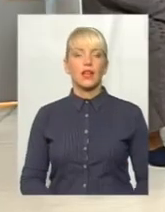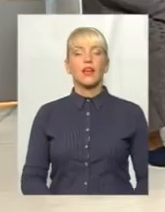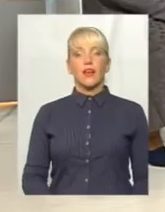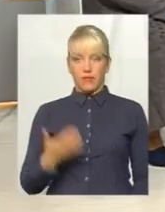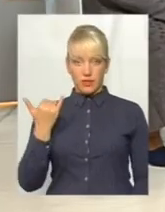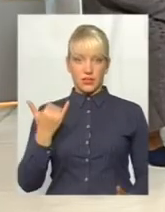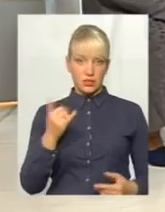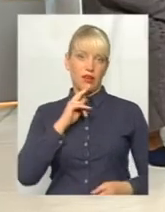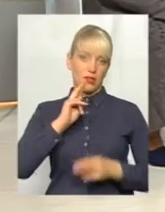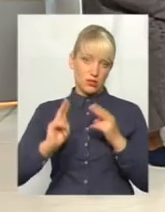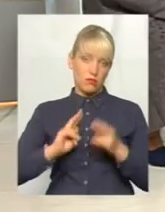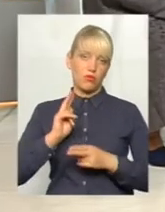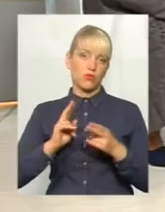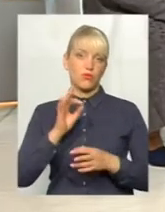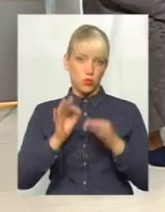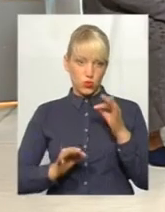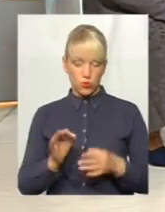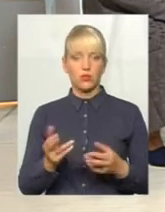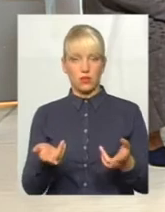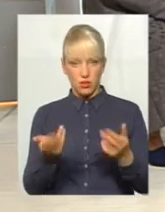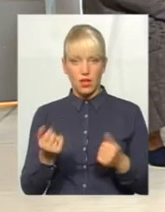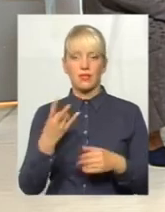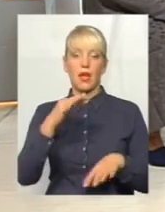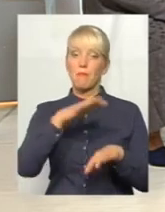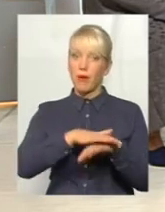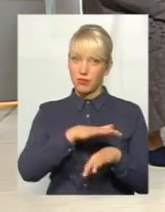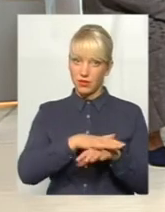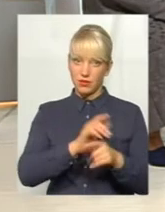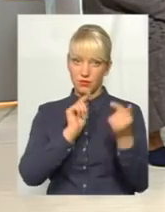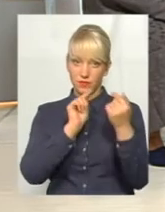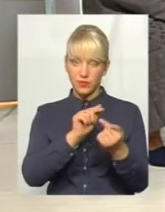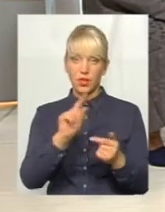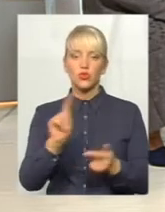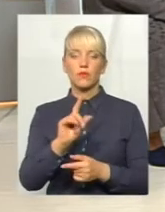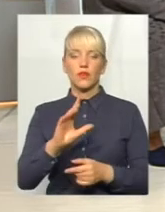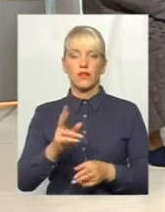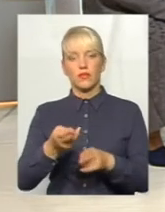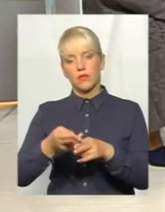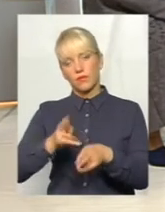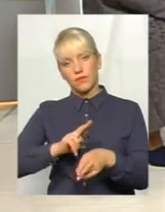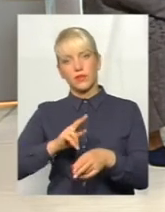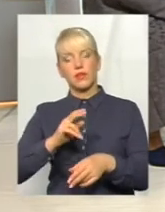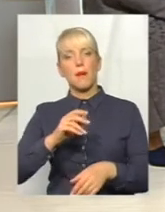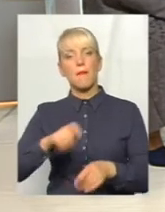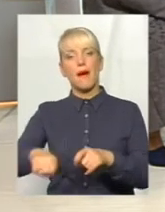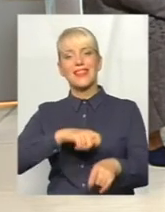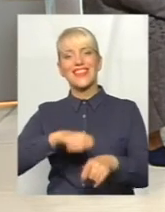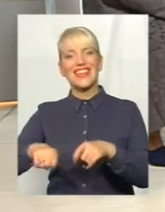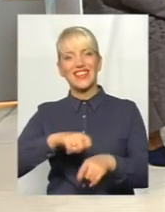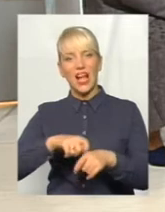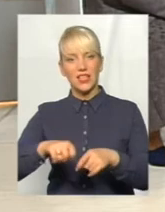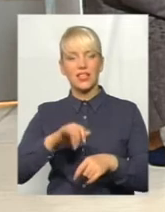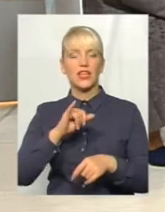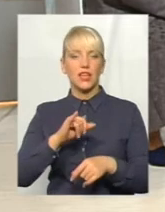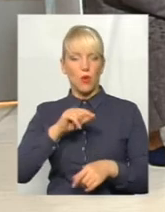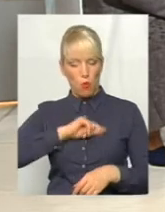приватбанка? Так, позиваюся зараз до суду, на банк, щоб було моральне і матеріальне відшкодування за втрату людини,